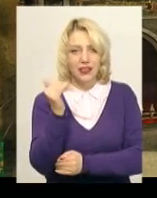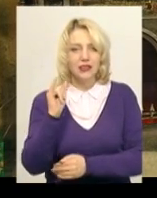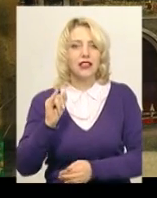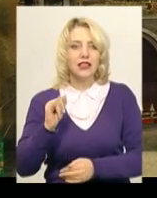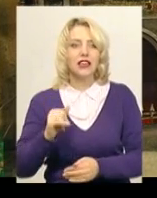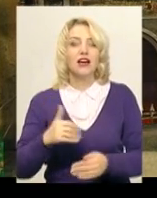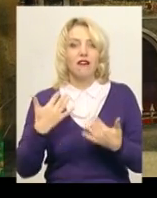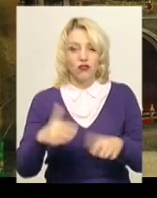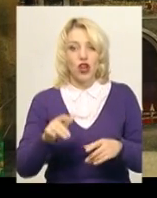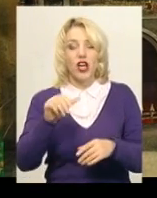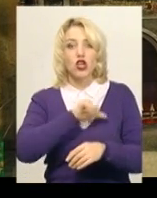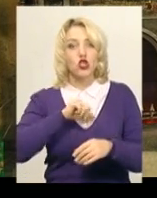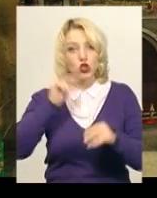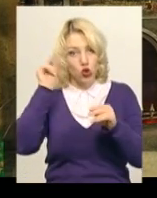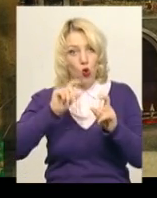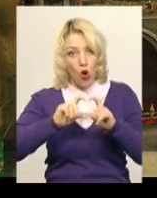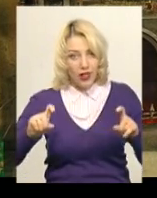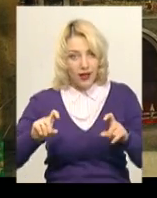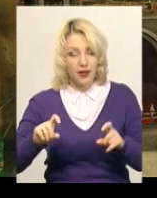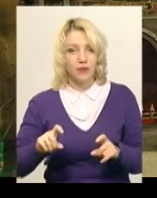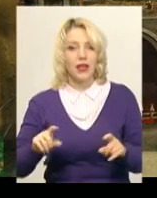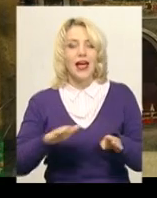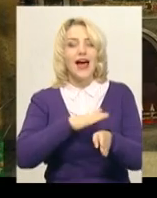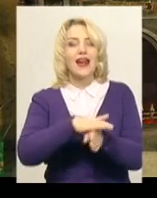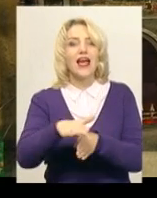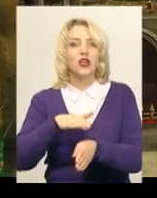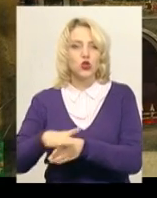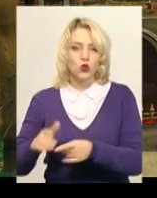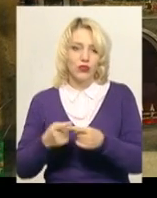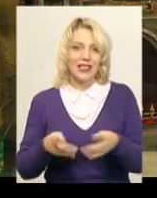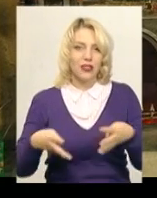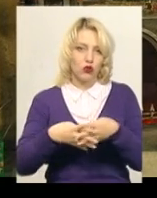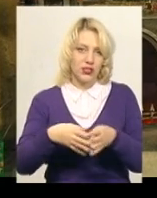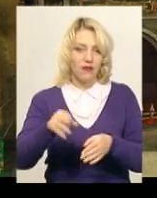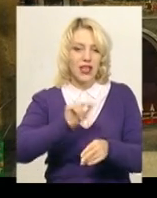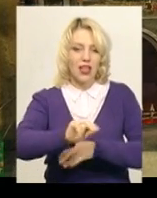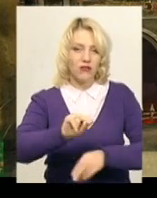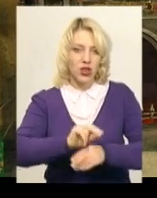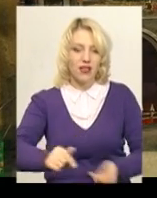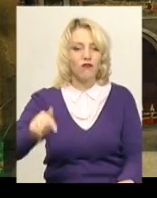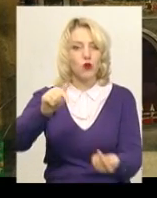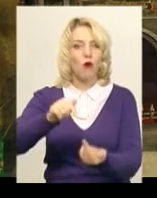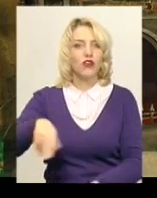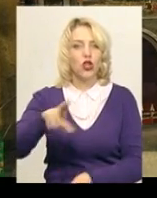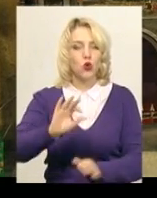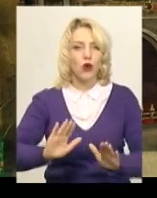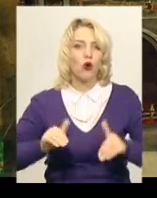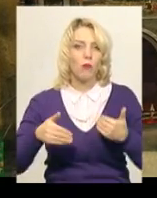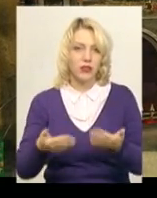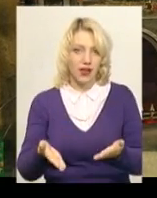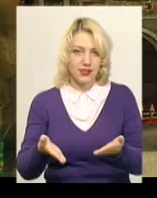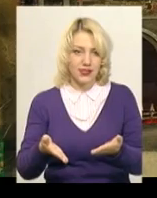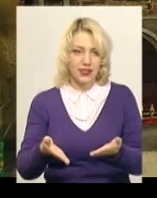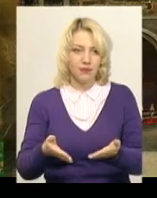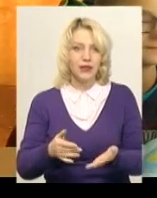вже школа реалізує це інклюзивне навчання відповідно до рекомендацій